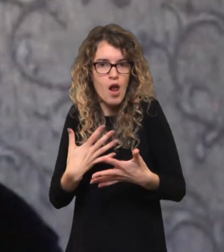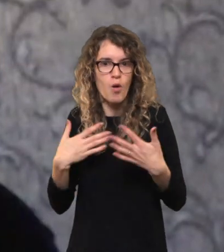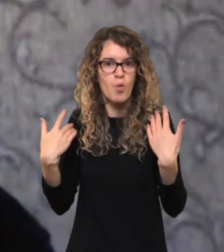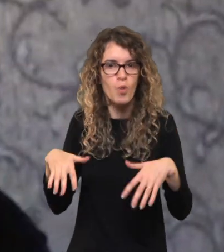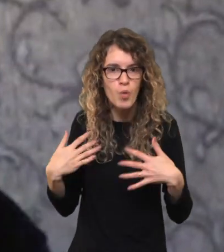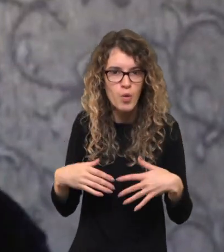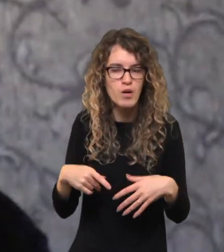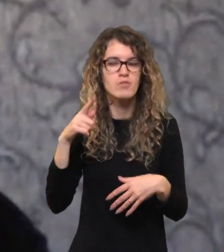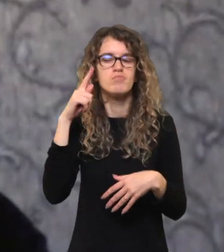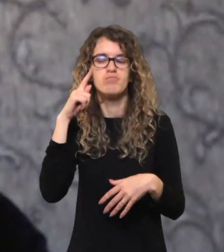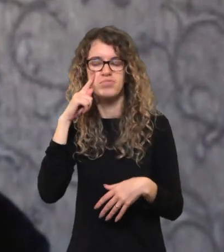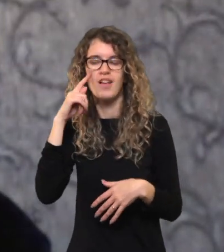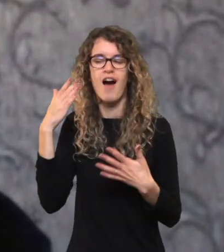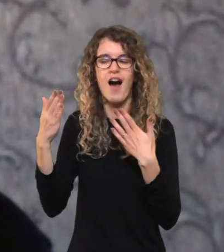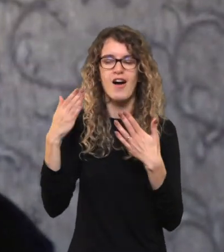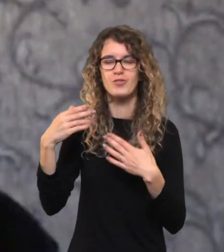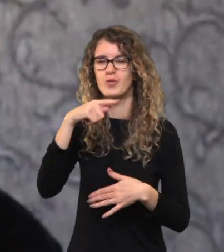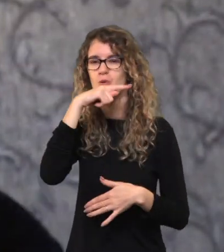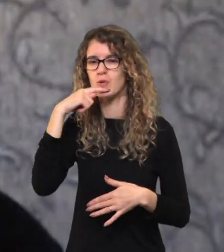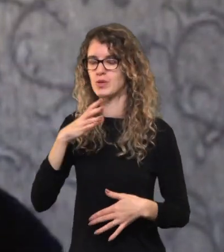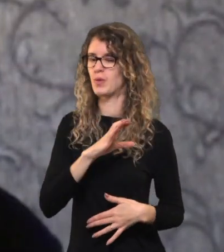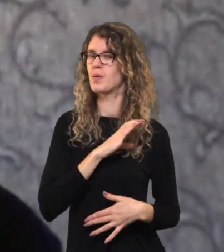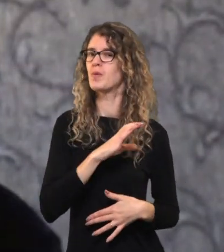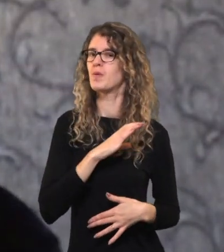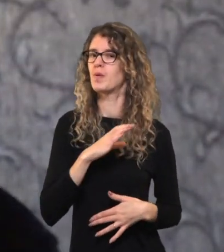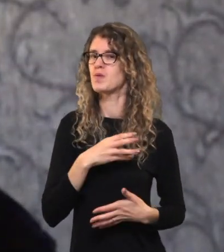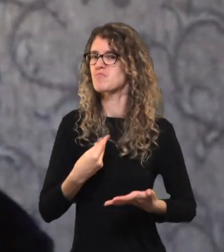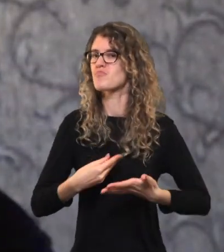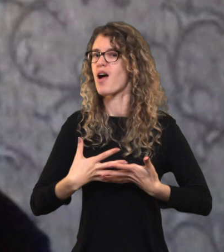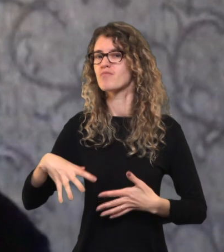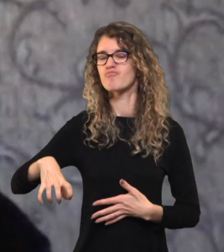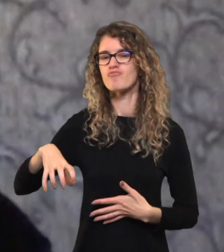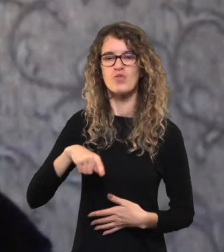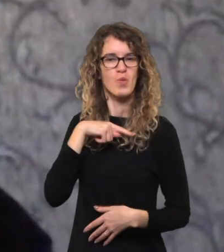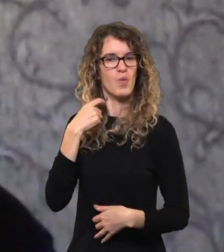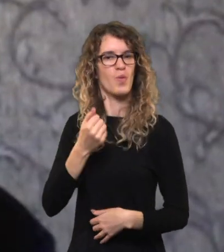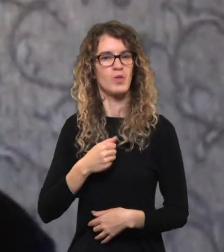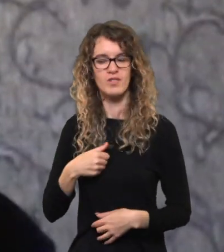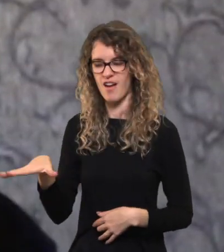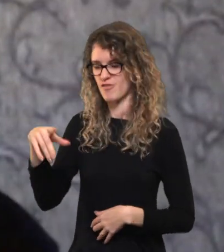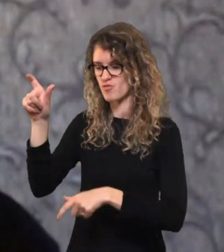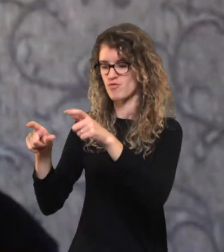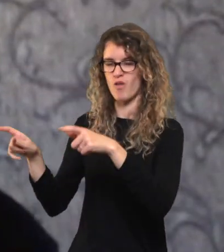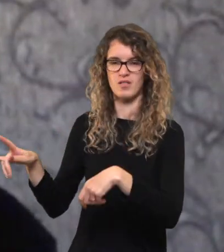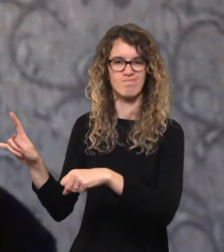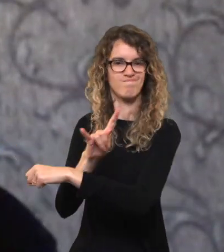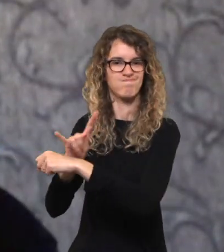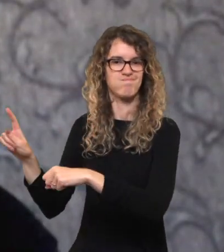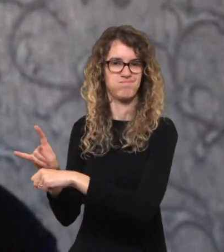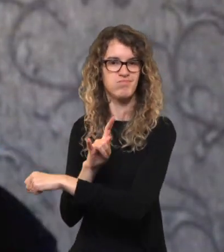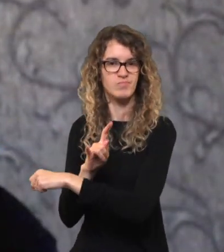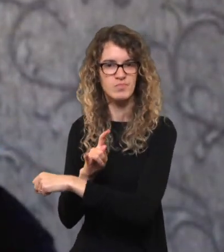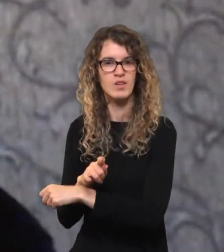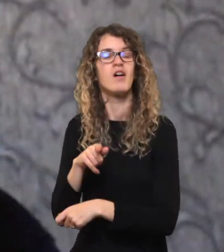kuriuos leido sudaryti turtegumo įvaizdį Rusijos federacijoje, tai jam nebūtų pavykę taip ilgai kvailinti savo liaudį. O vakarų